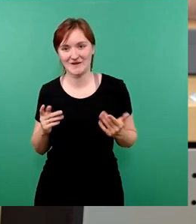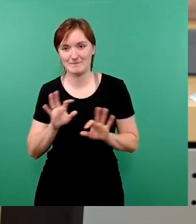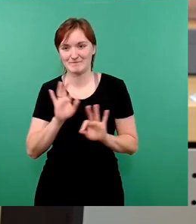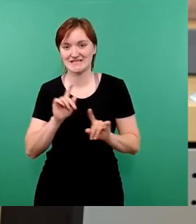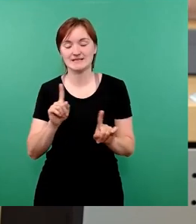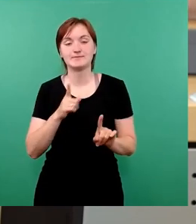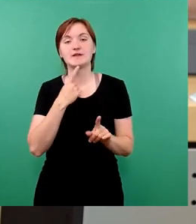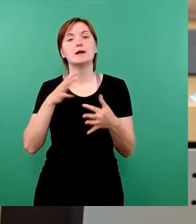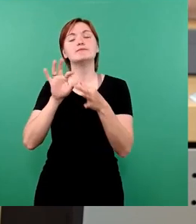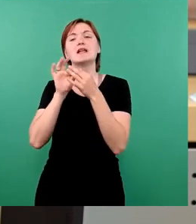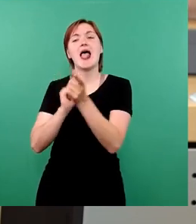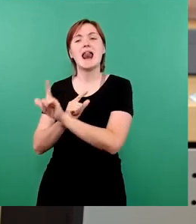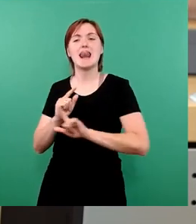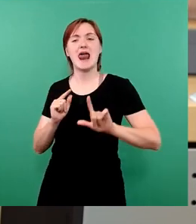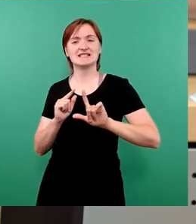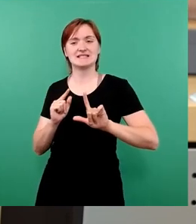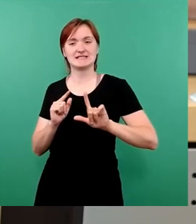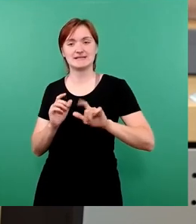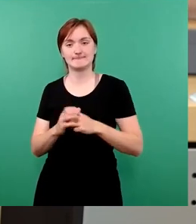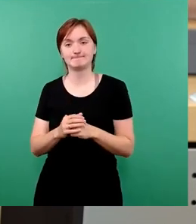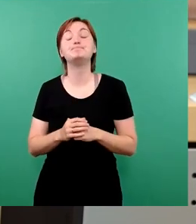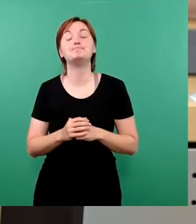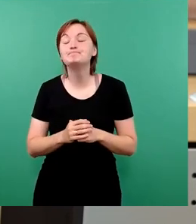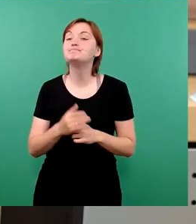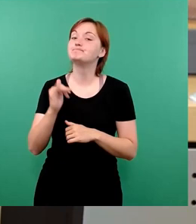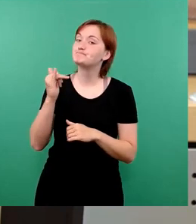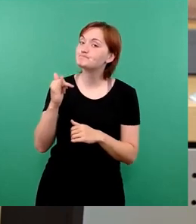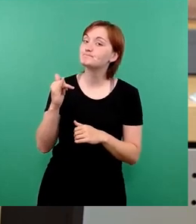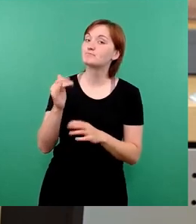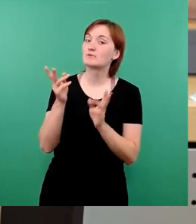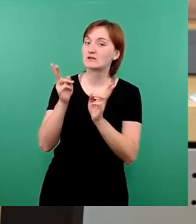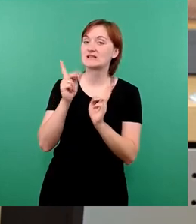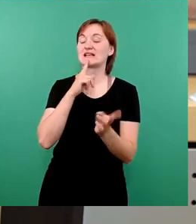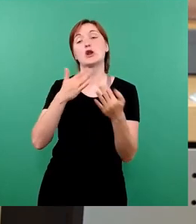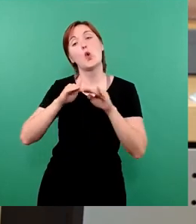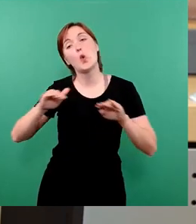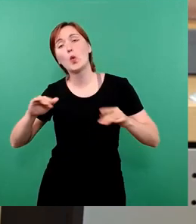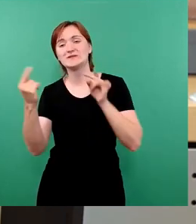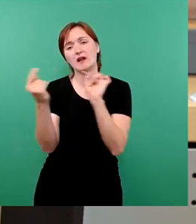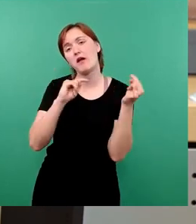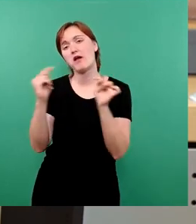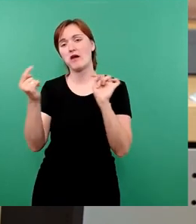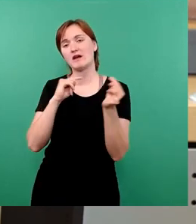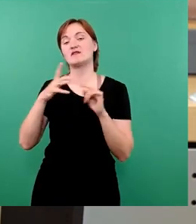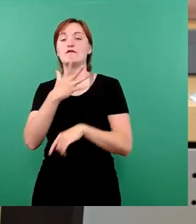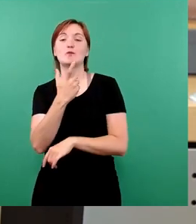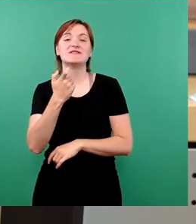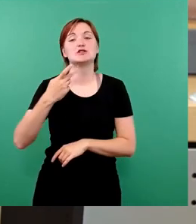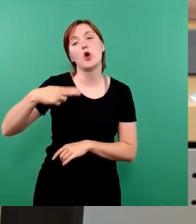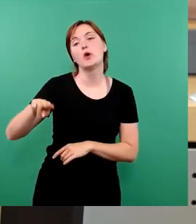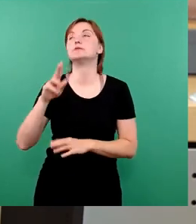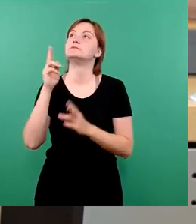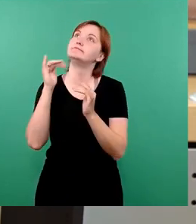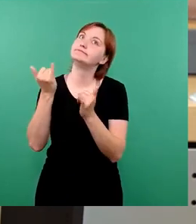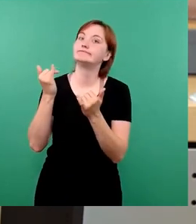Zur Linken, ja, natürlich, man kann jetzt die Grundsatzdebatte wieder machen mit den 25 Euro und so weiter